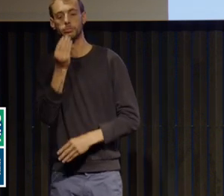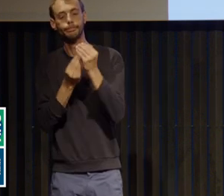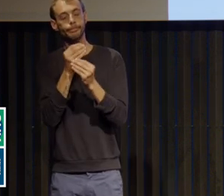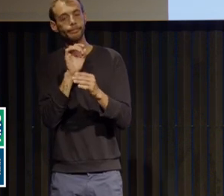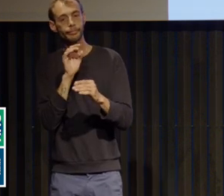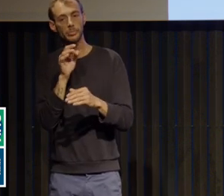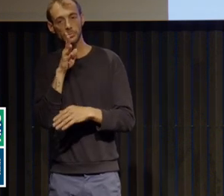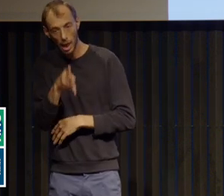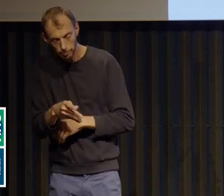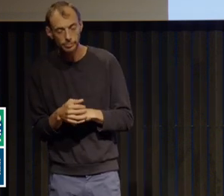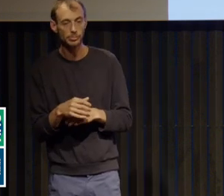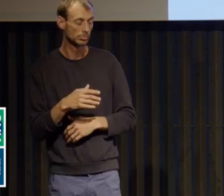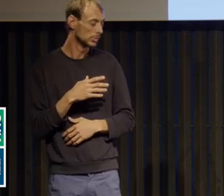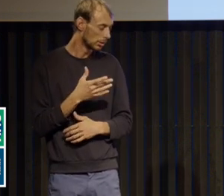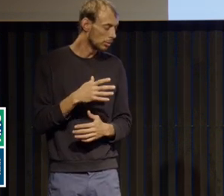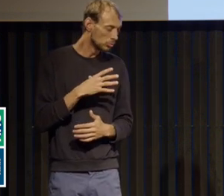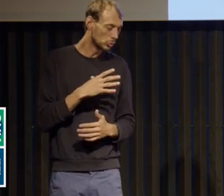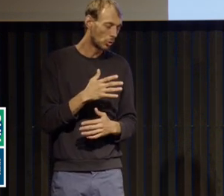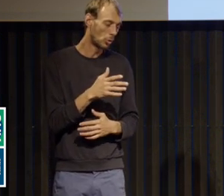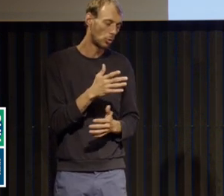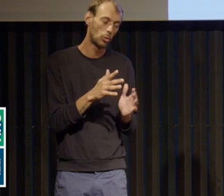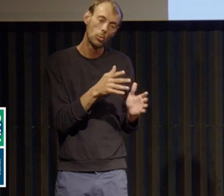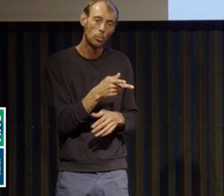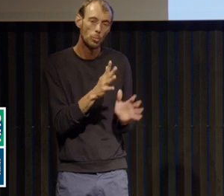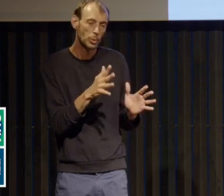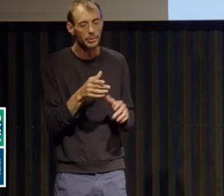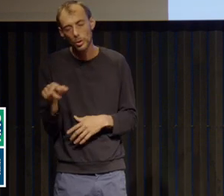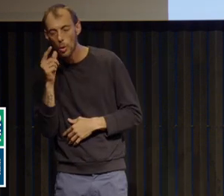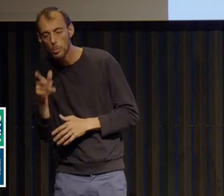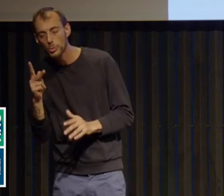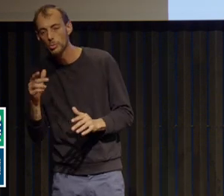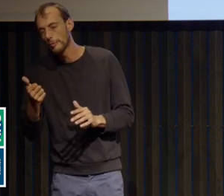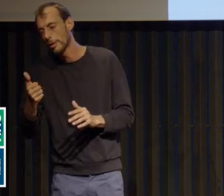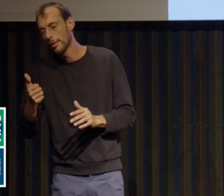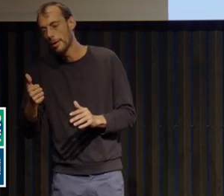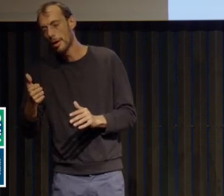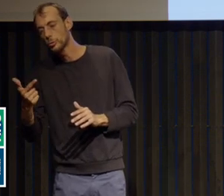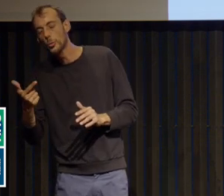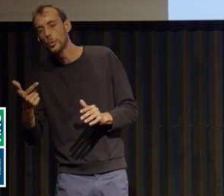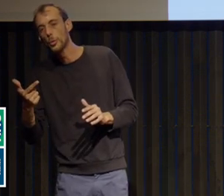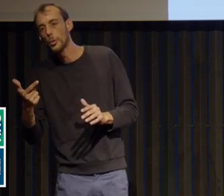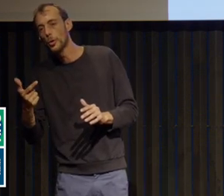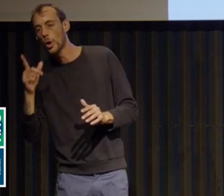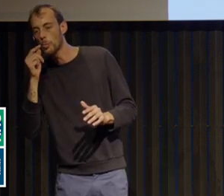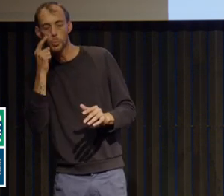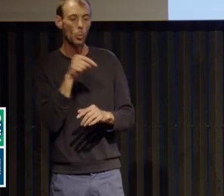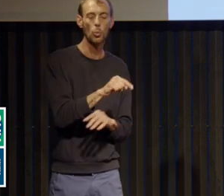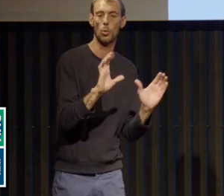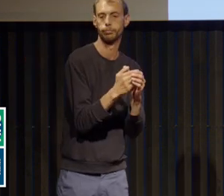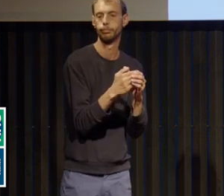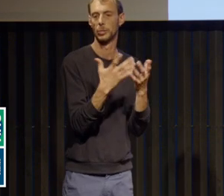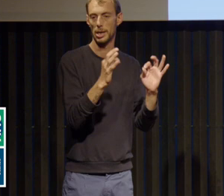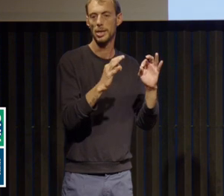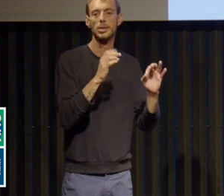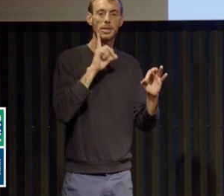les, voilà, ça concernerait peut-être un petit peu plus d'hommes, 2 sur 10 à peu près, et puis une incidence autour de 16, 20